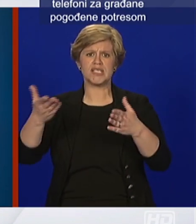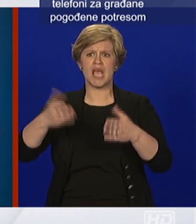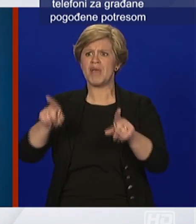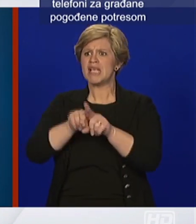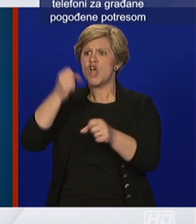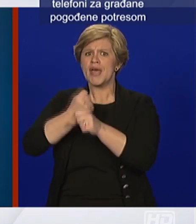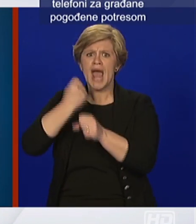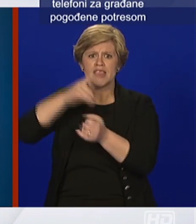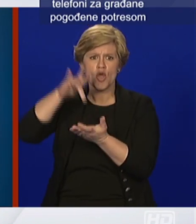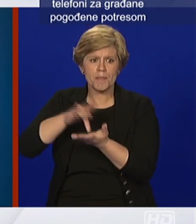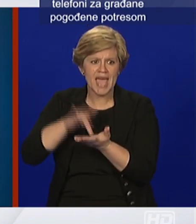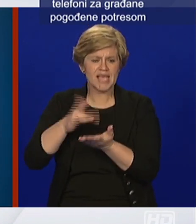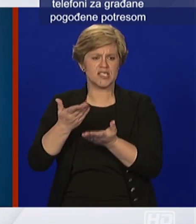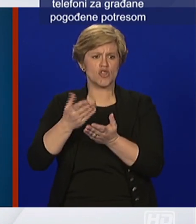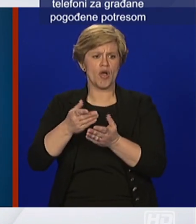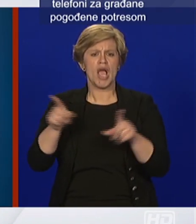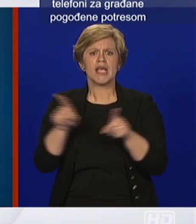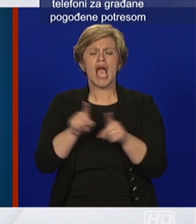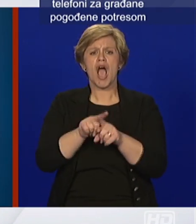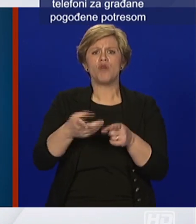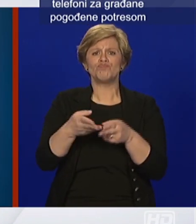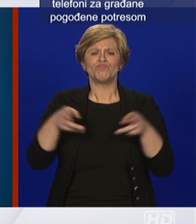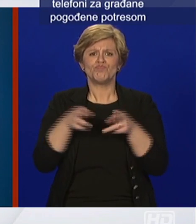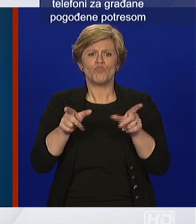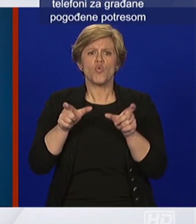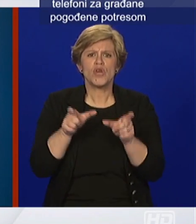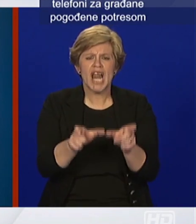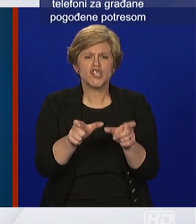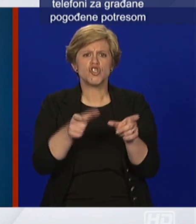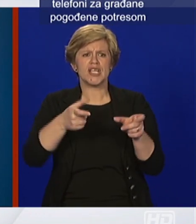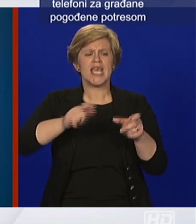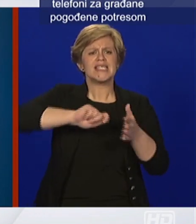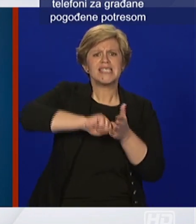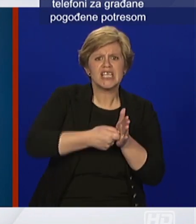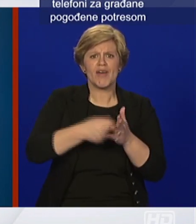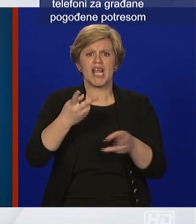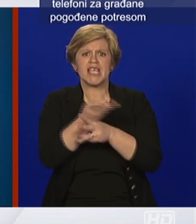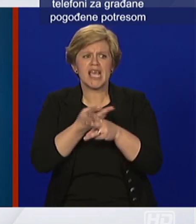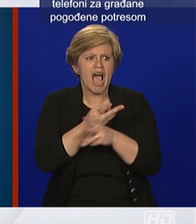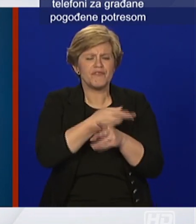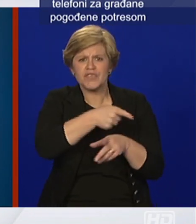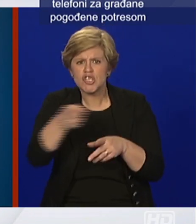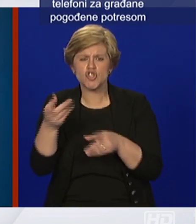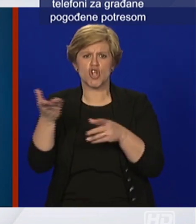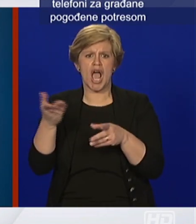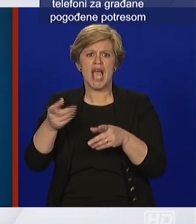uveli ova ograničenja kretanja, ograničenja rada u gostijeskih objekata itd. A sad smo uveli i